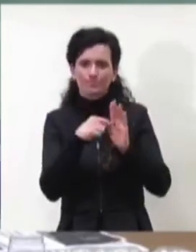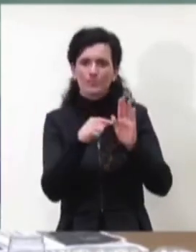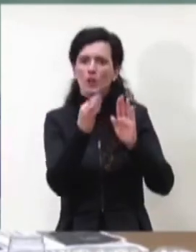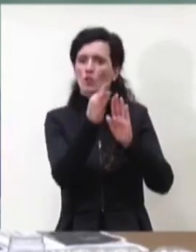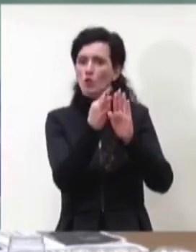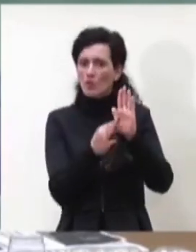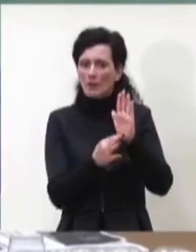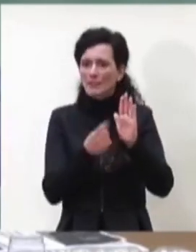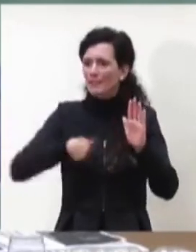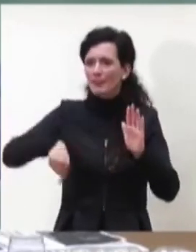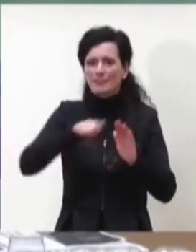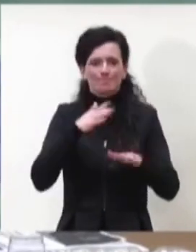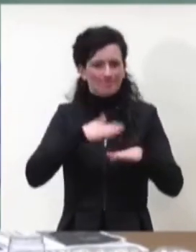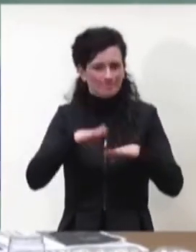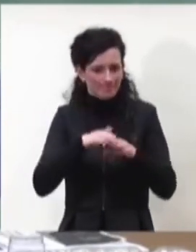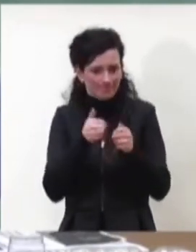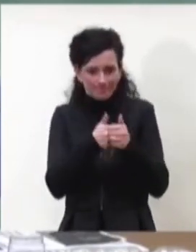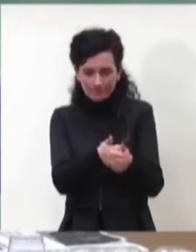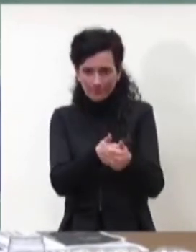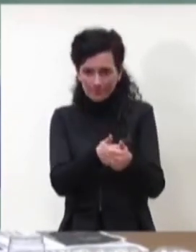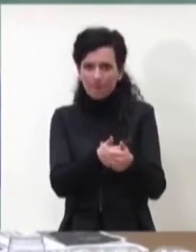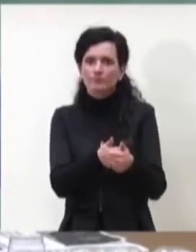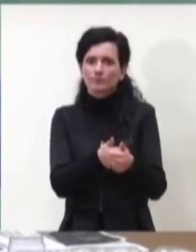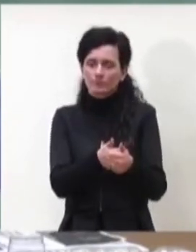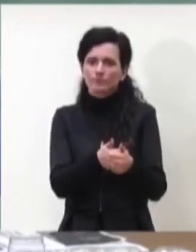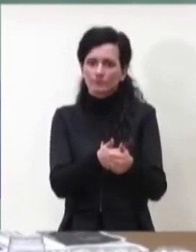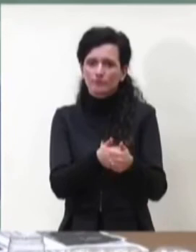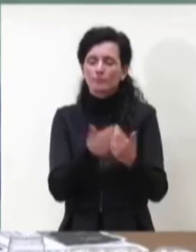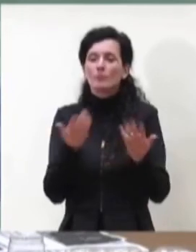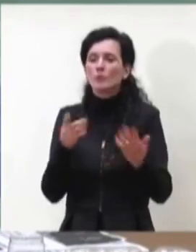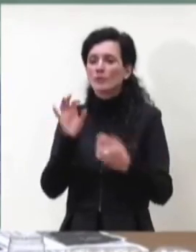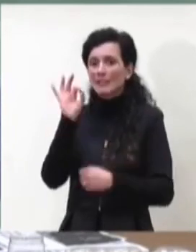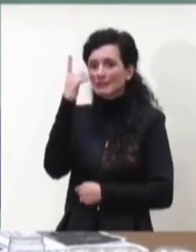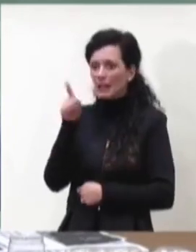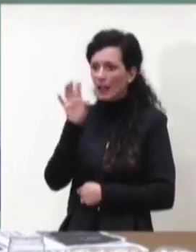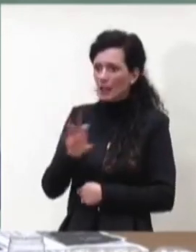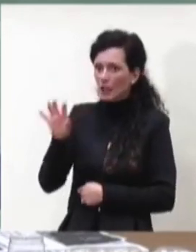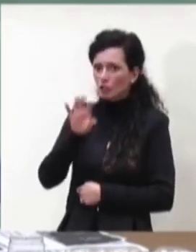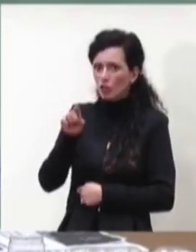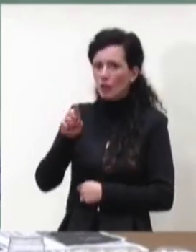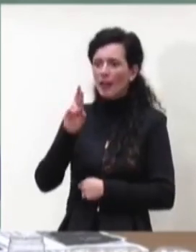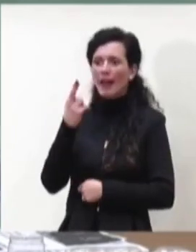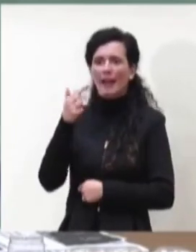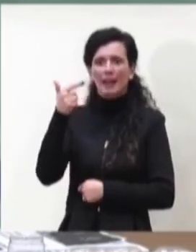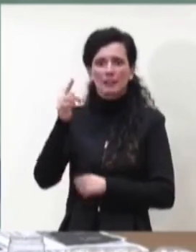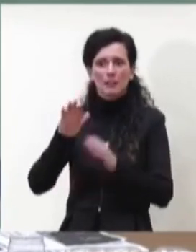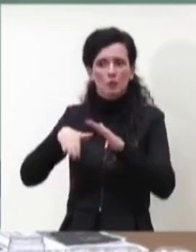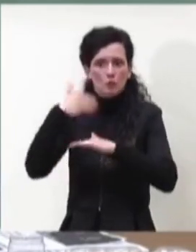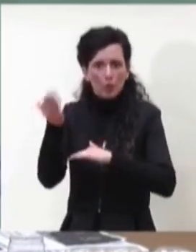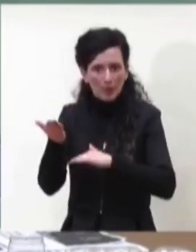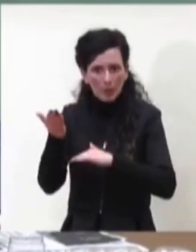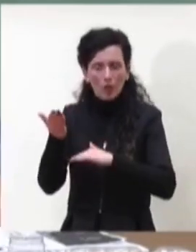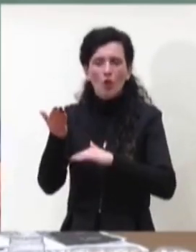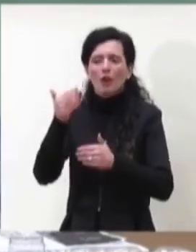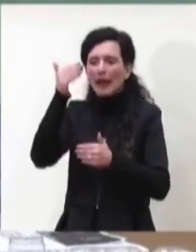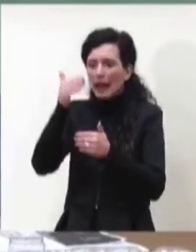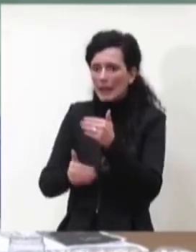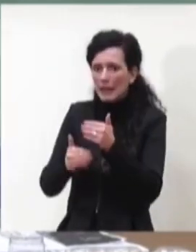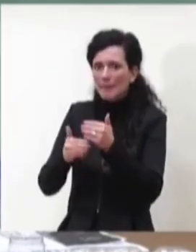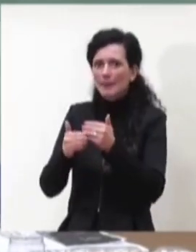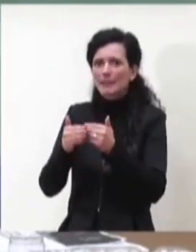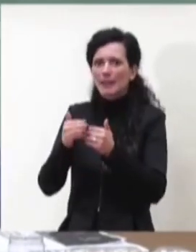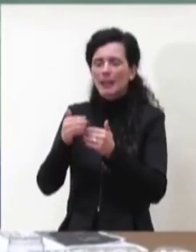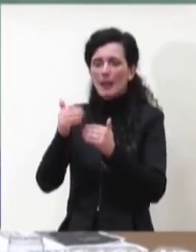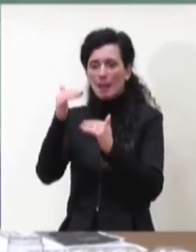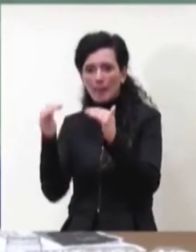attualmente adottato, trovandosi con un RT superiore nel limite inferiore a 1 e trovandosi con un